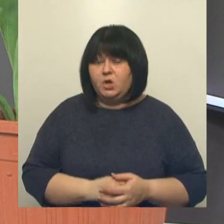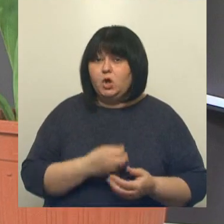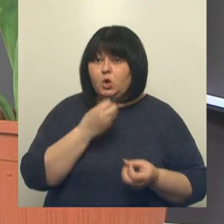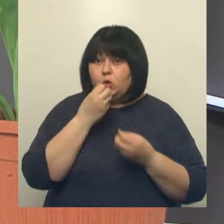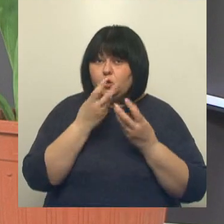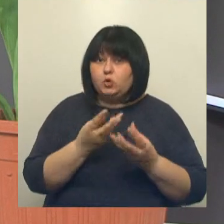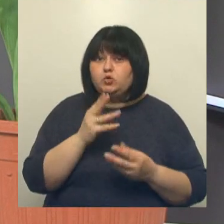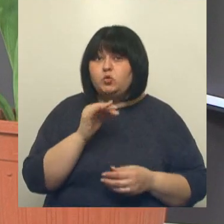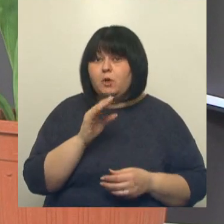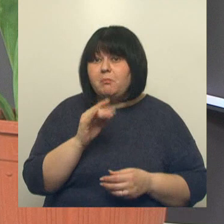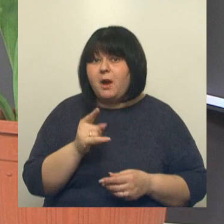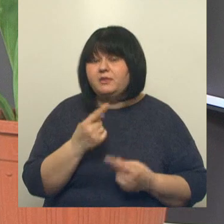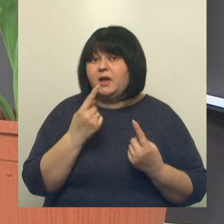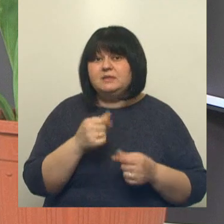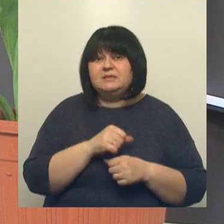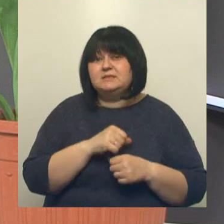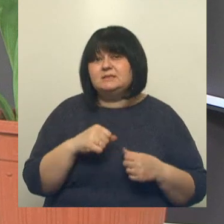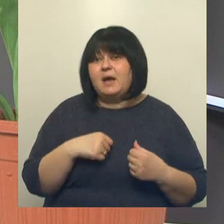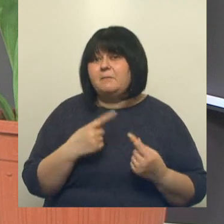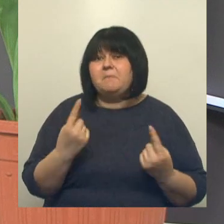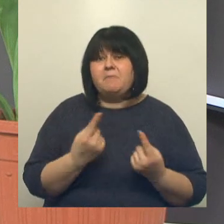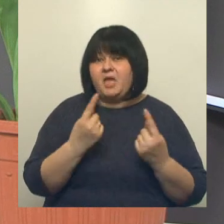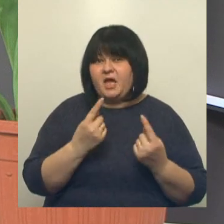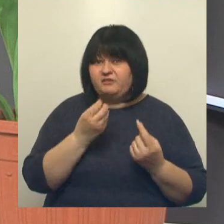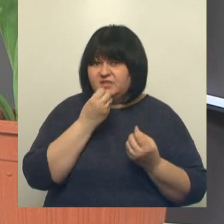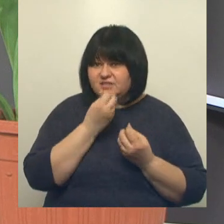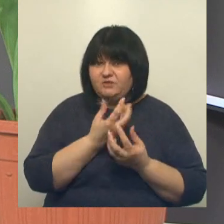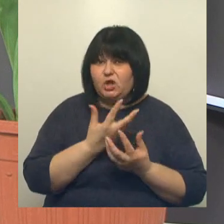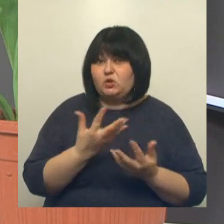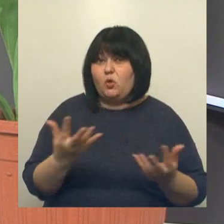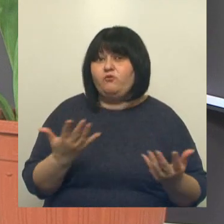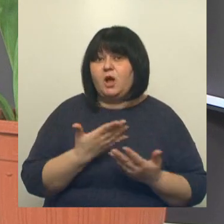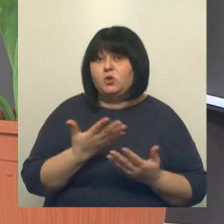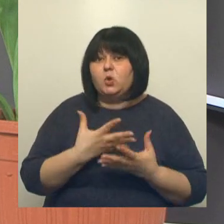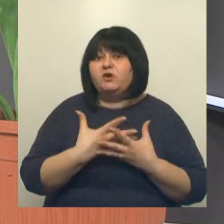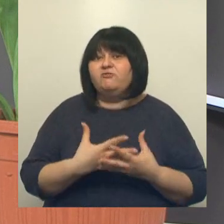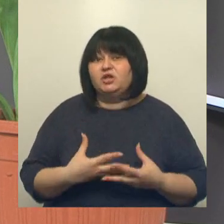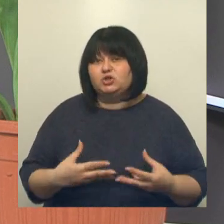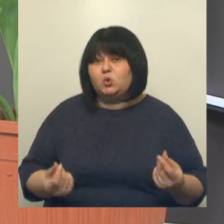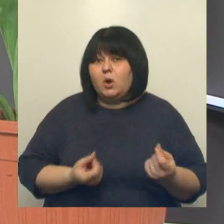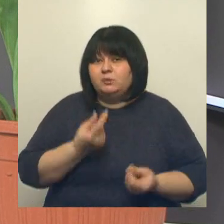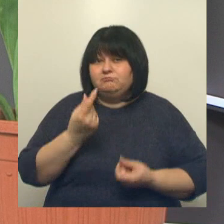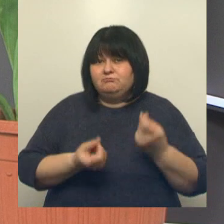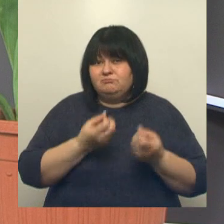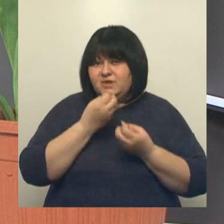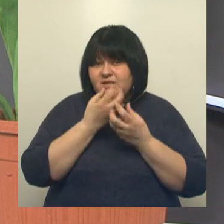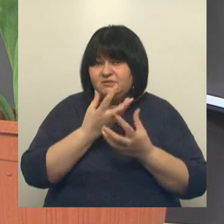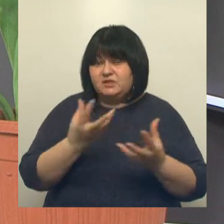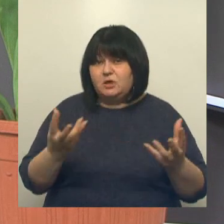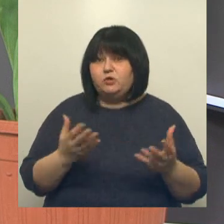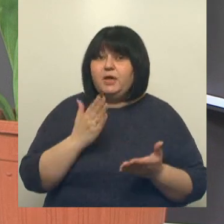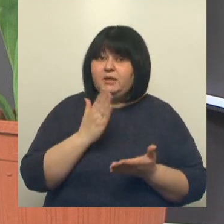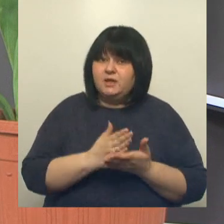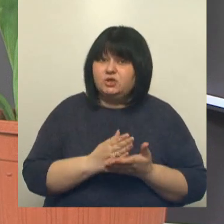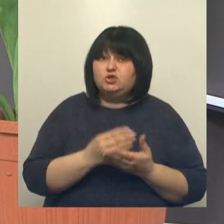Тюльпаны одни из самых первых цветов, которые у нас весной расцветают. Есть, конечно,